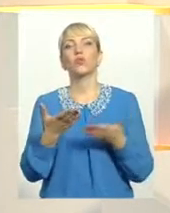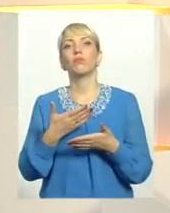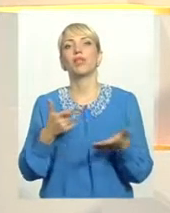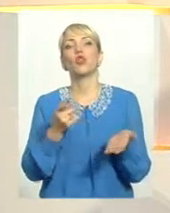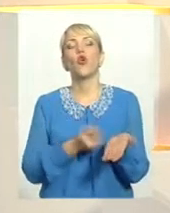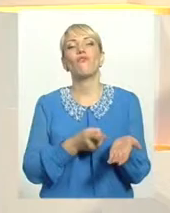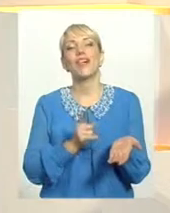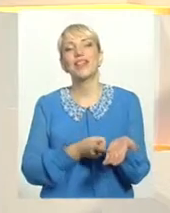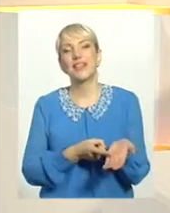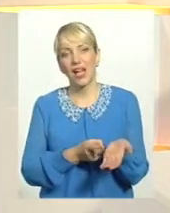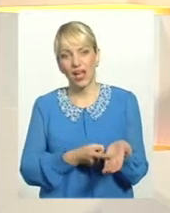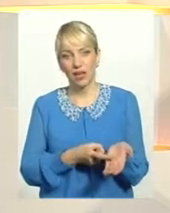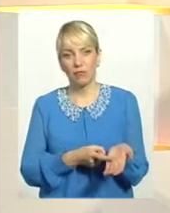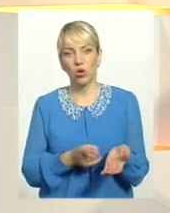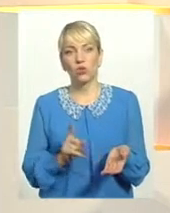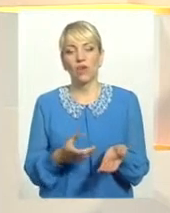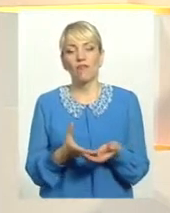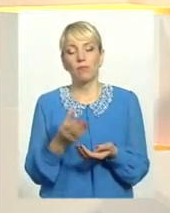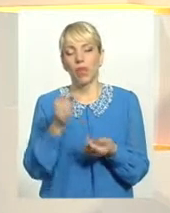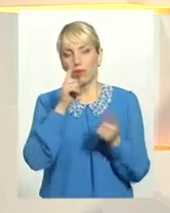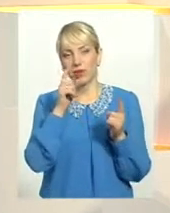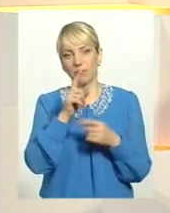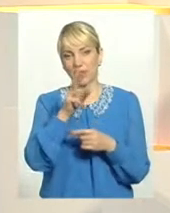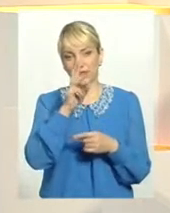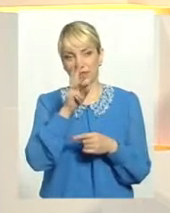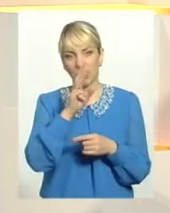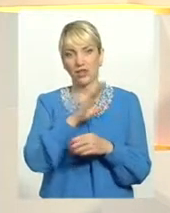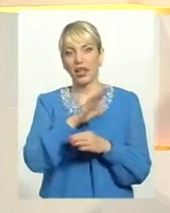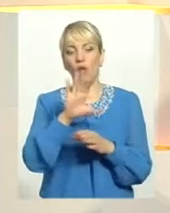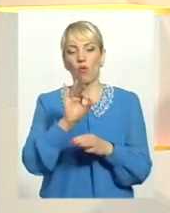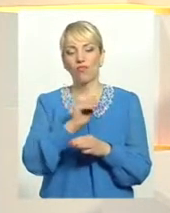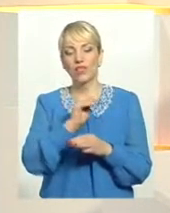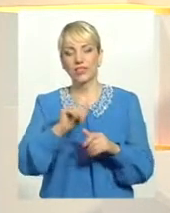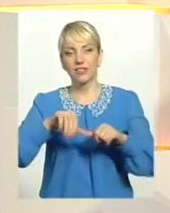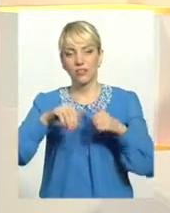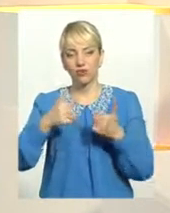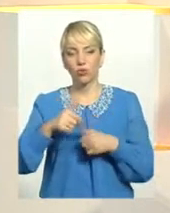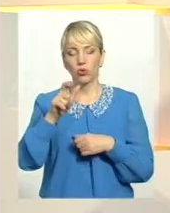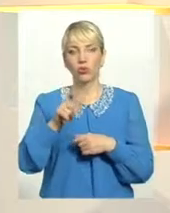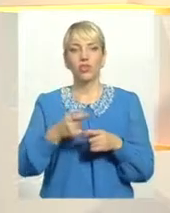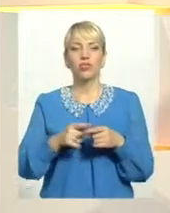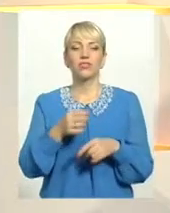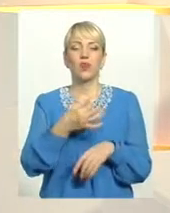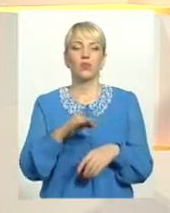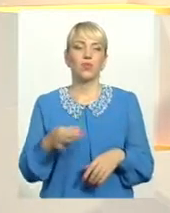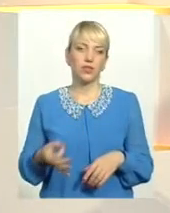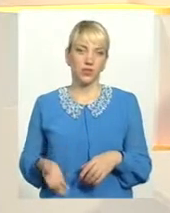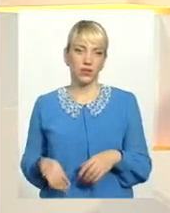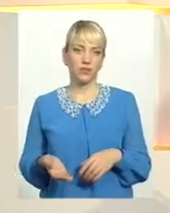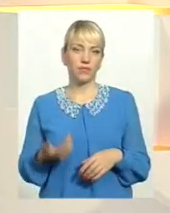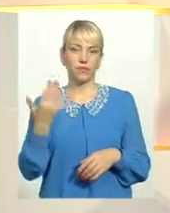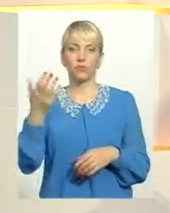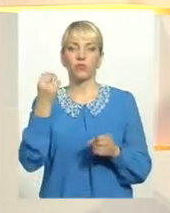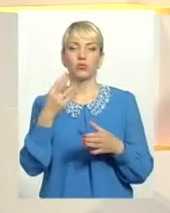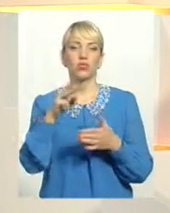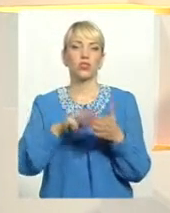важко, доведемо в оплату хоча б мінімальної заробітної плати не в офіційно неоформленій людині, то для нього це копійки. Він сплатить штраф